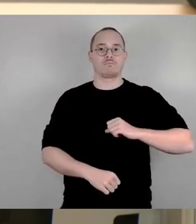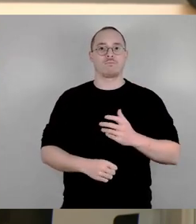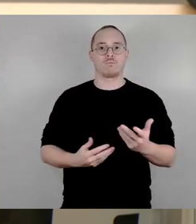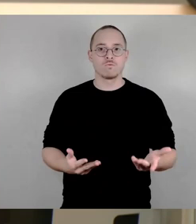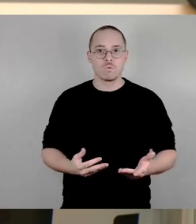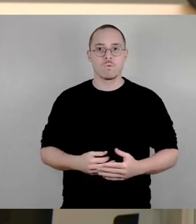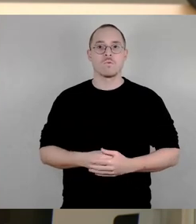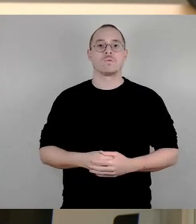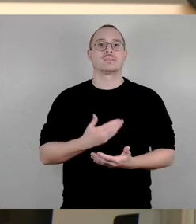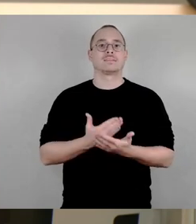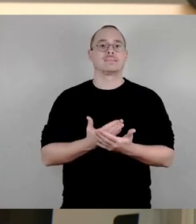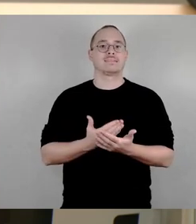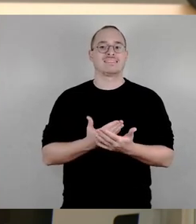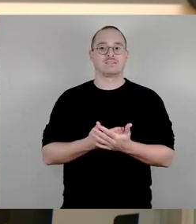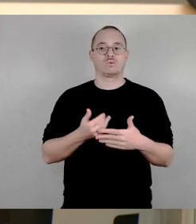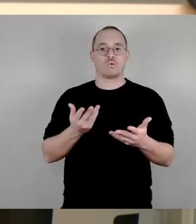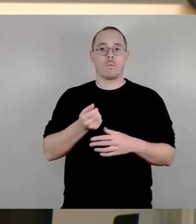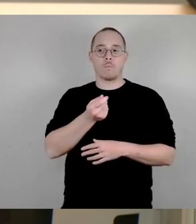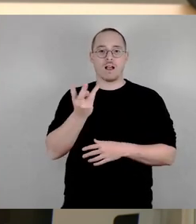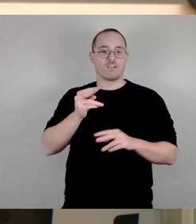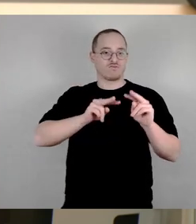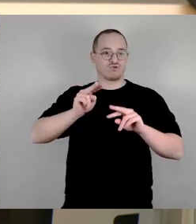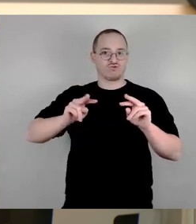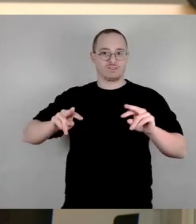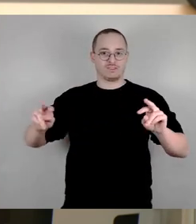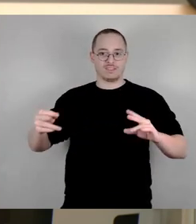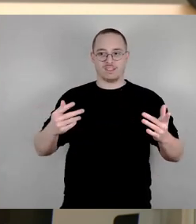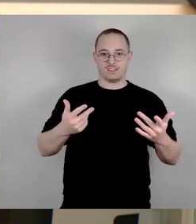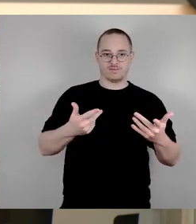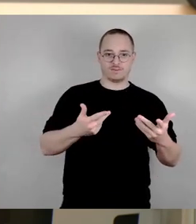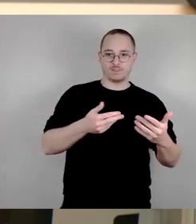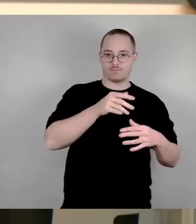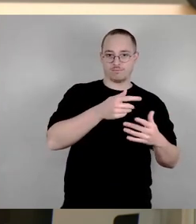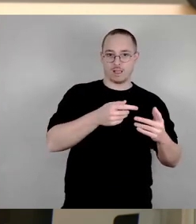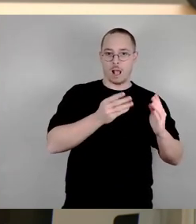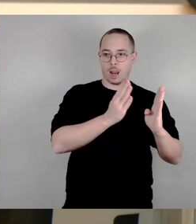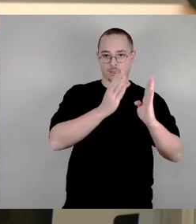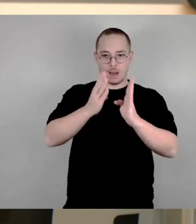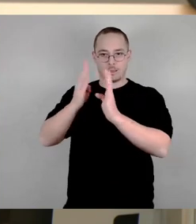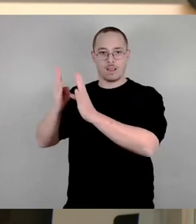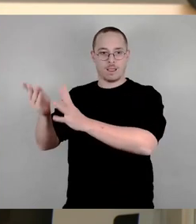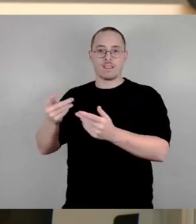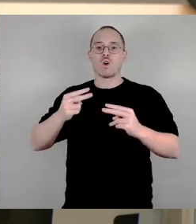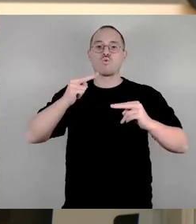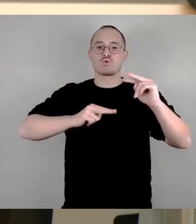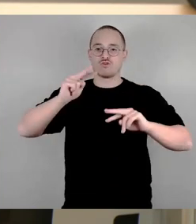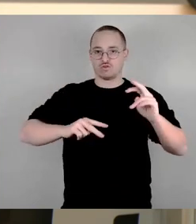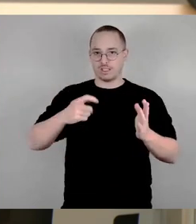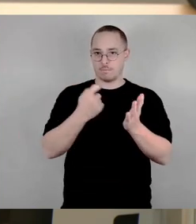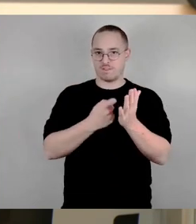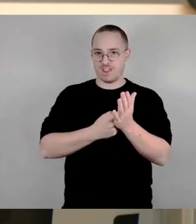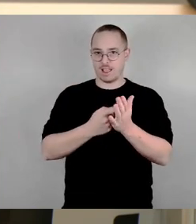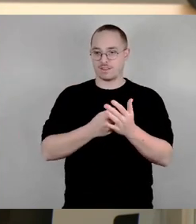somit gegen die Gleichbehandlung verstoßen hat. Es hat weiterhin entschieden, dass spätestens bis zum 31.